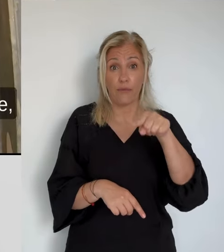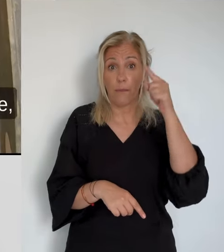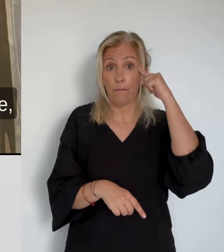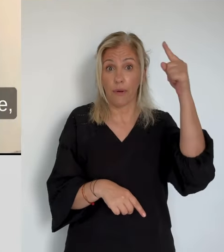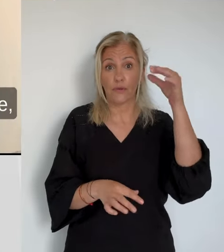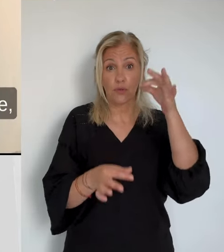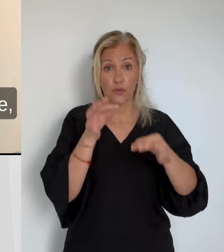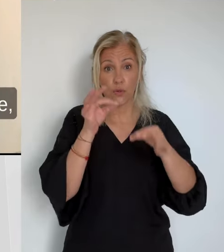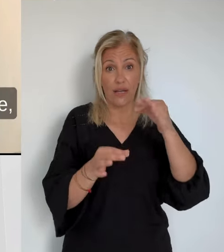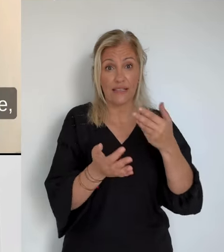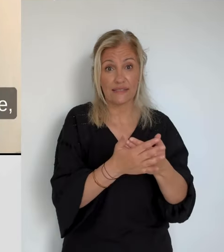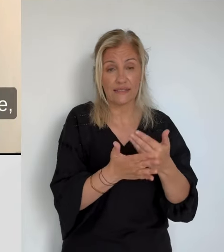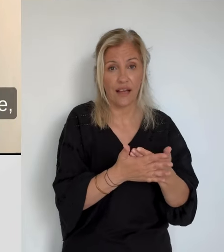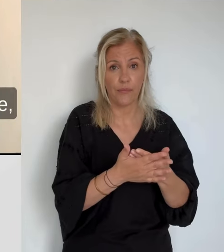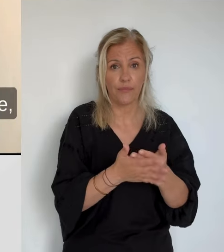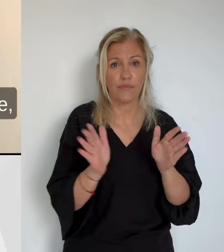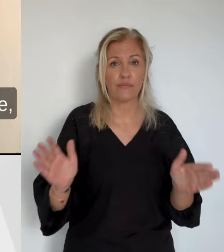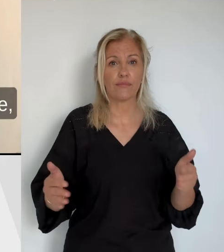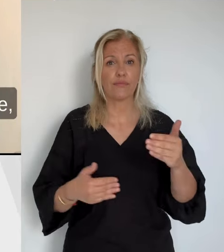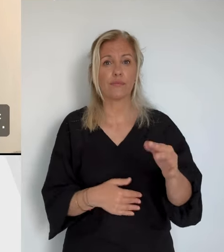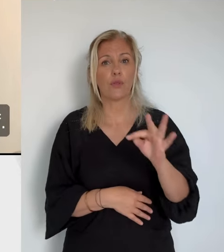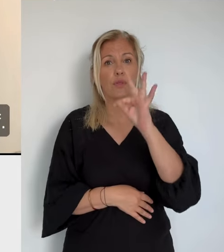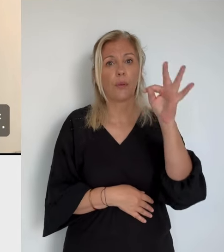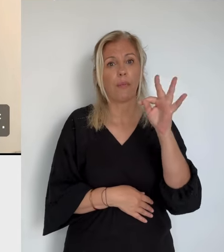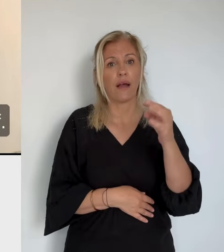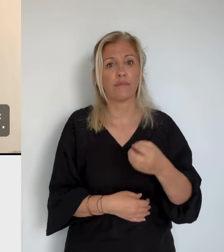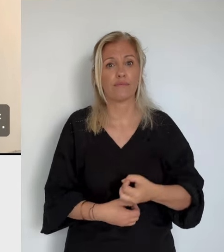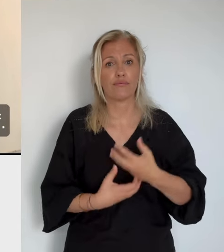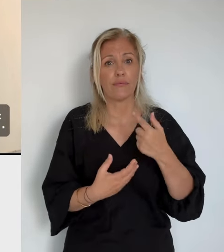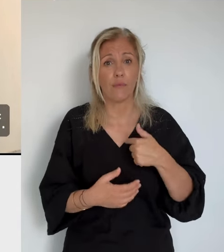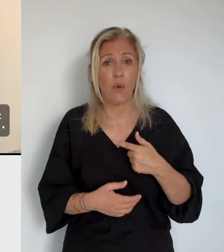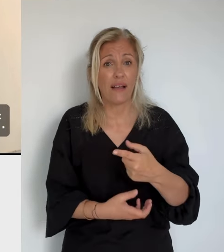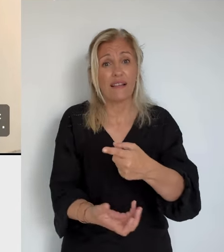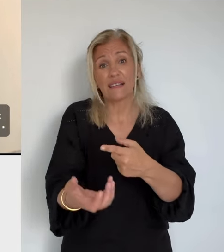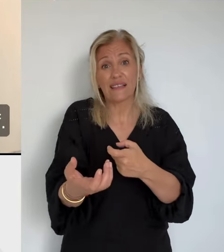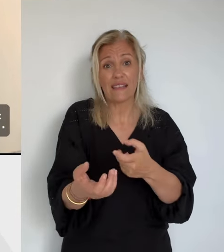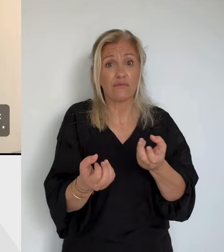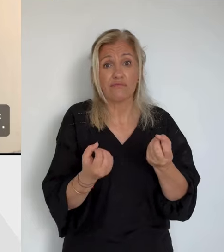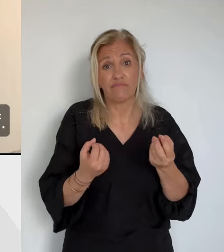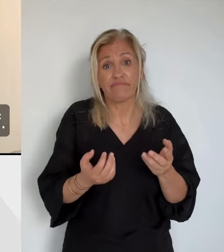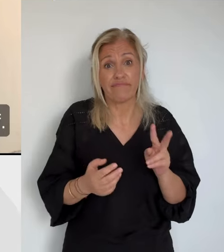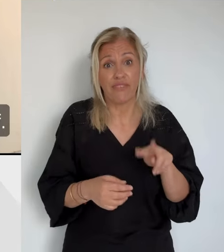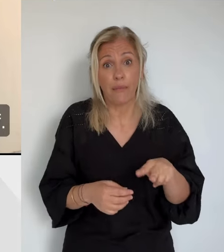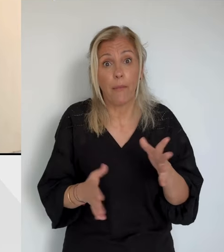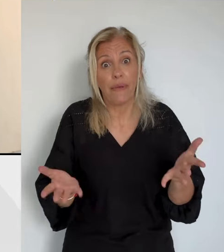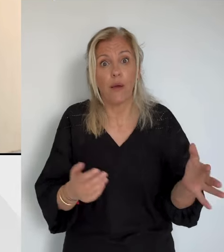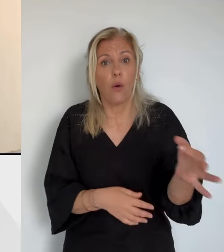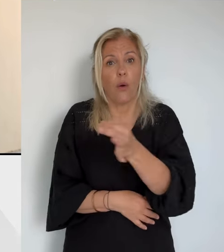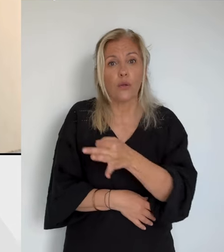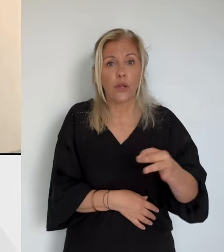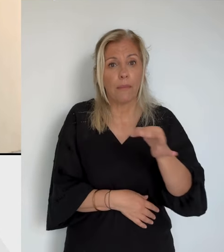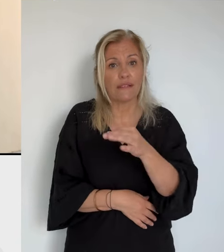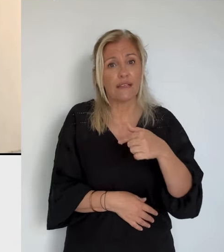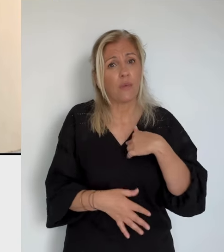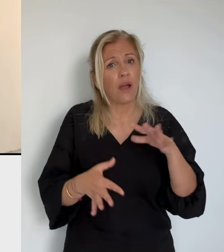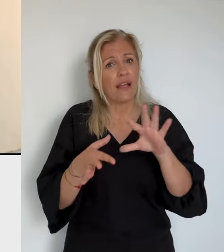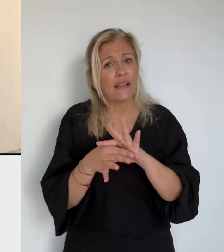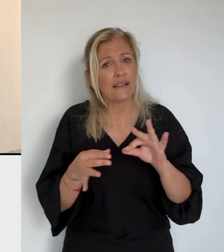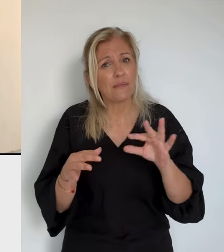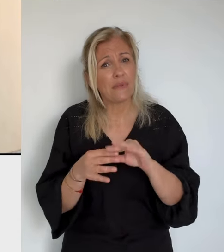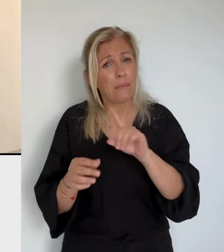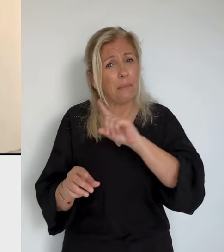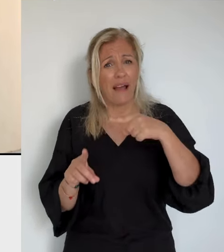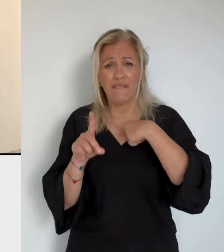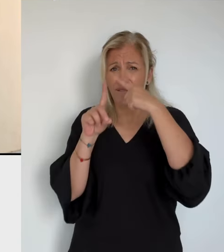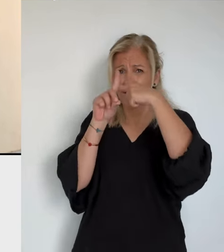Dans le box, Thomas Iblot assume. C'était un tir volontaire, oui, mais instinctif. Il assure qu'il n'a pas visé.